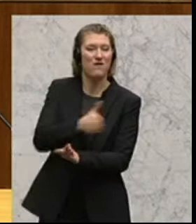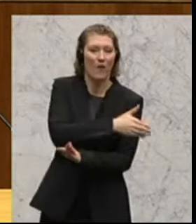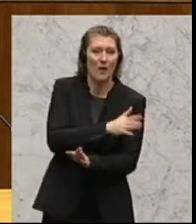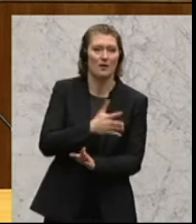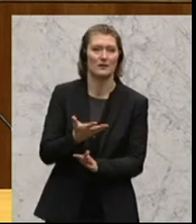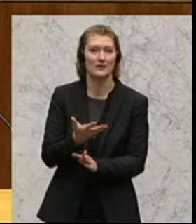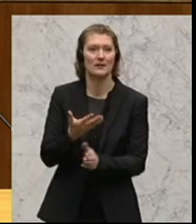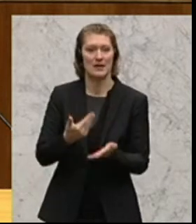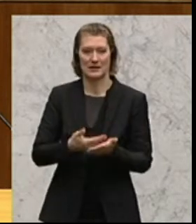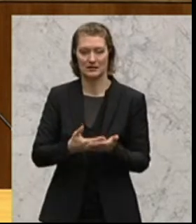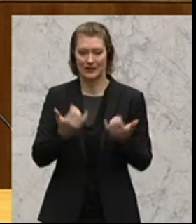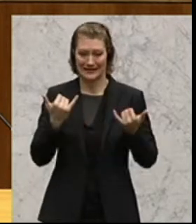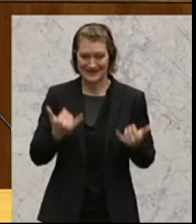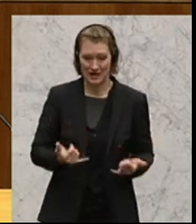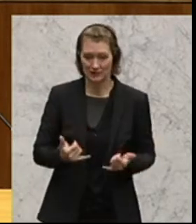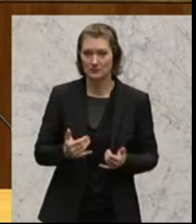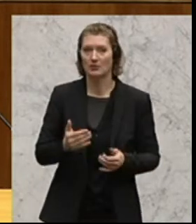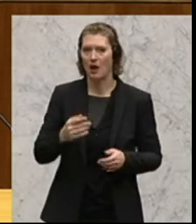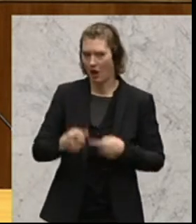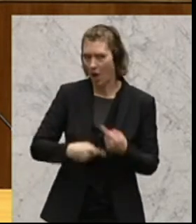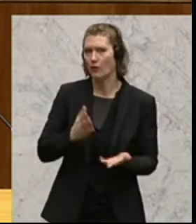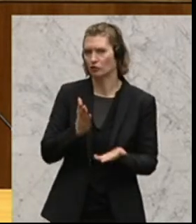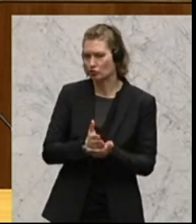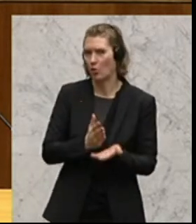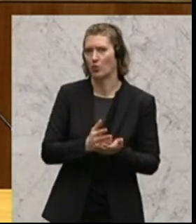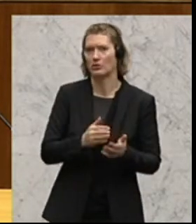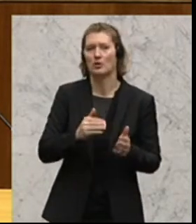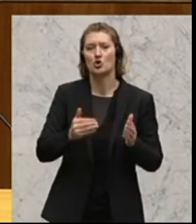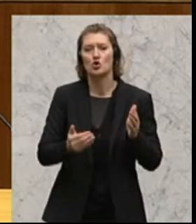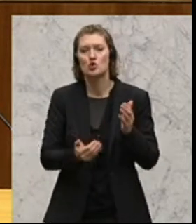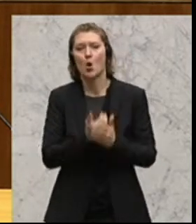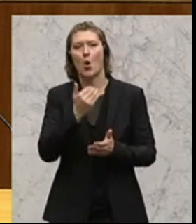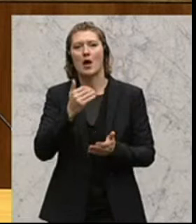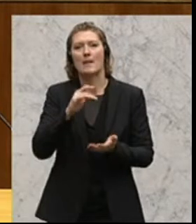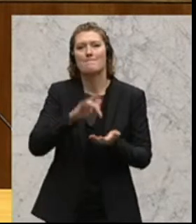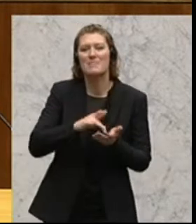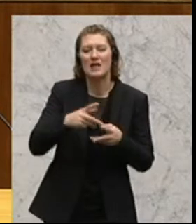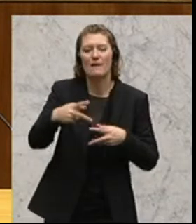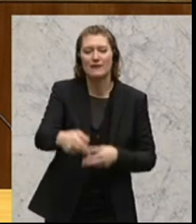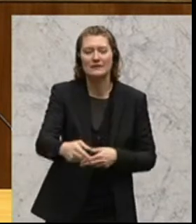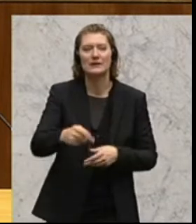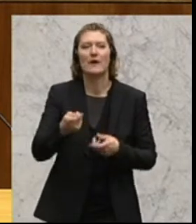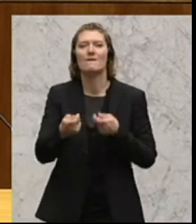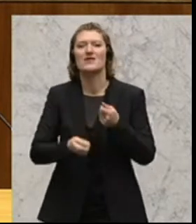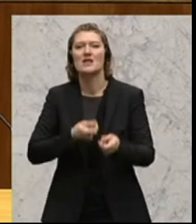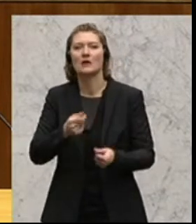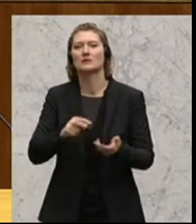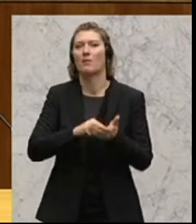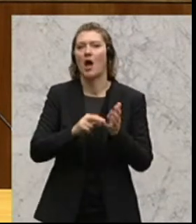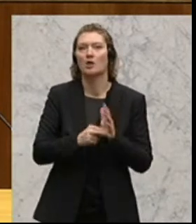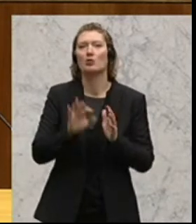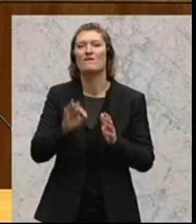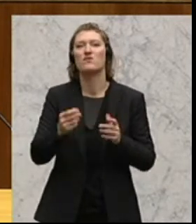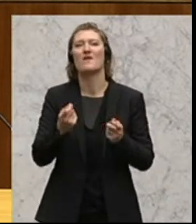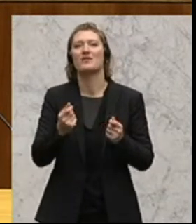Daher brauchen wir jetzt, und das beginnt, der Prozess läuft ja schon, wir brauchen ja die neue mittelfristige Finanzplanung für den Finanzrahmen. In